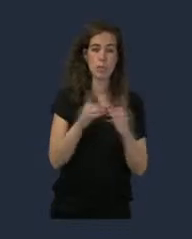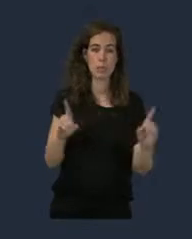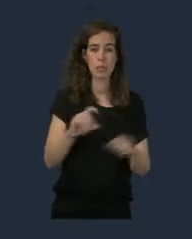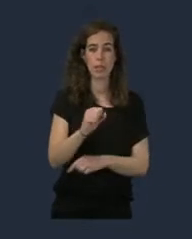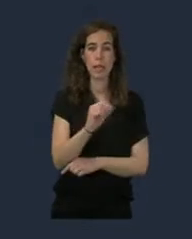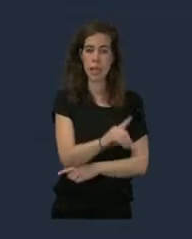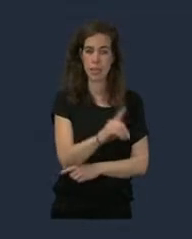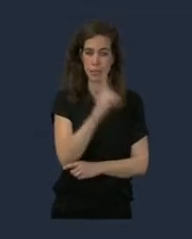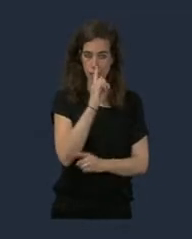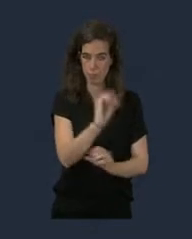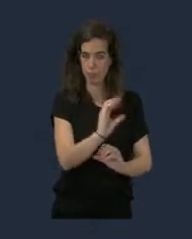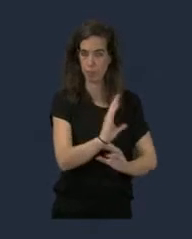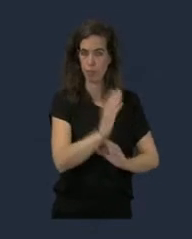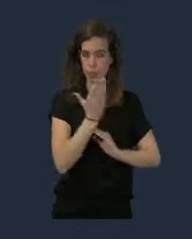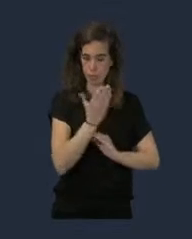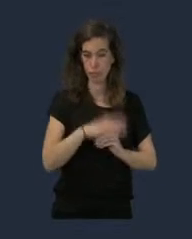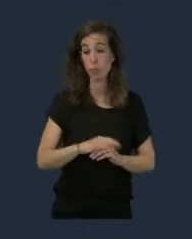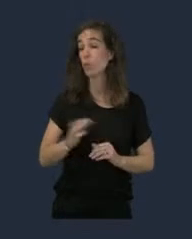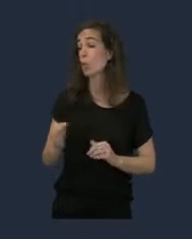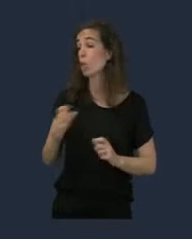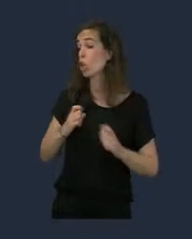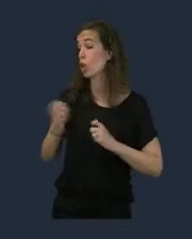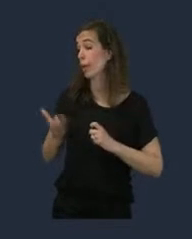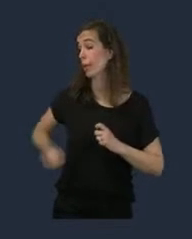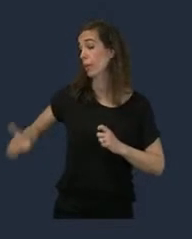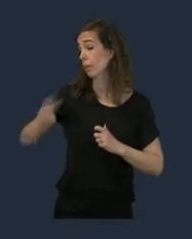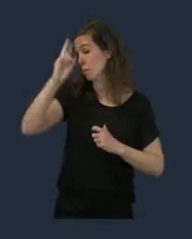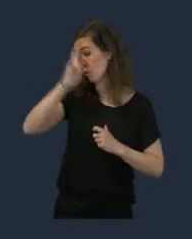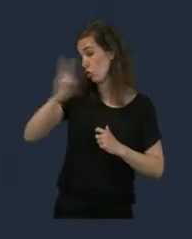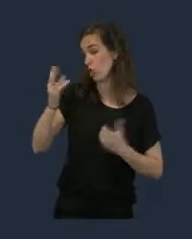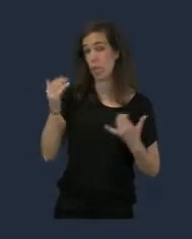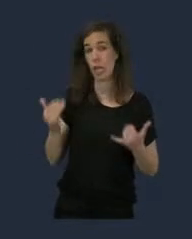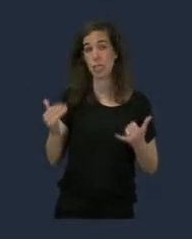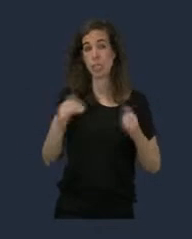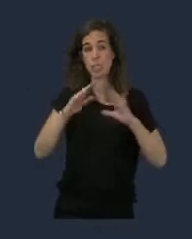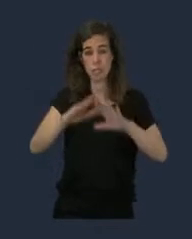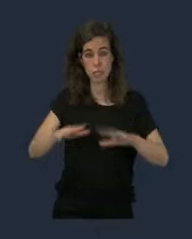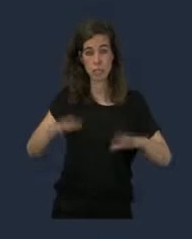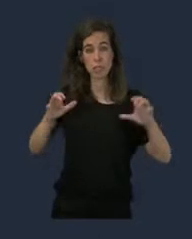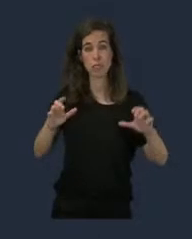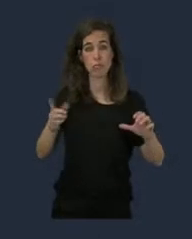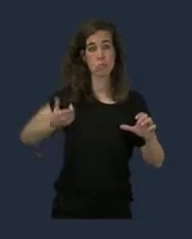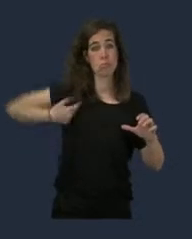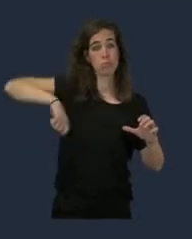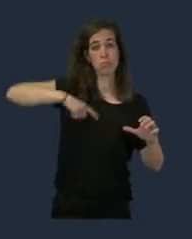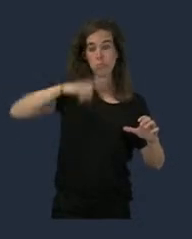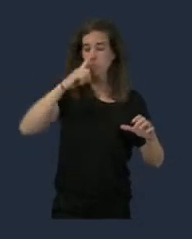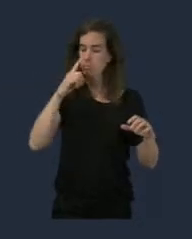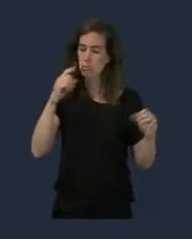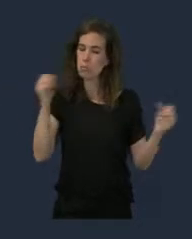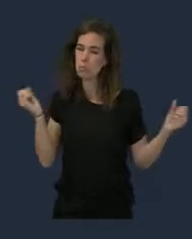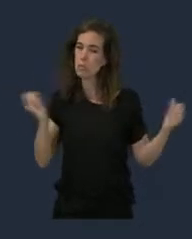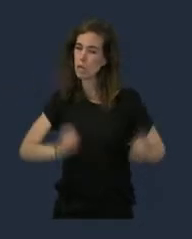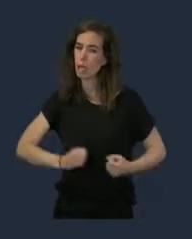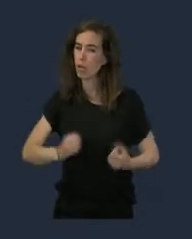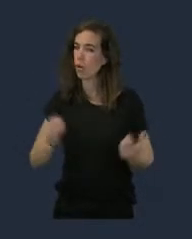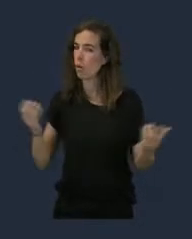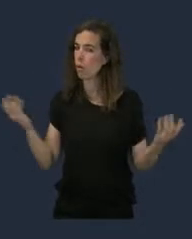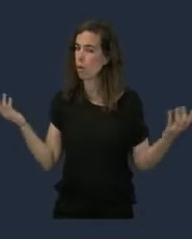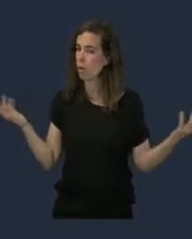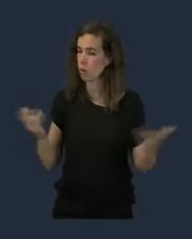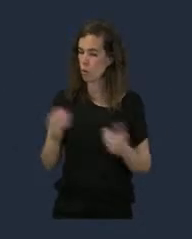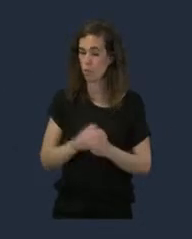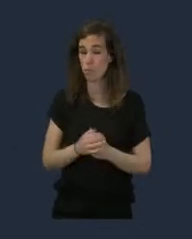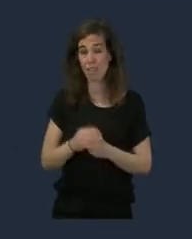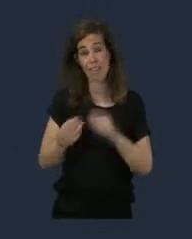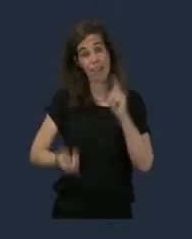Oui, chers collègues, en général, ici dans cette Assemblée, nous sommes tous d'accord pour dire qu'il est important que tous, tous les